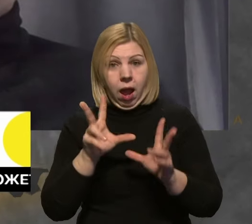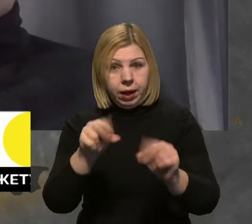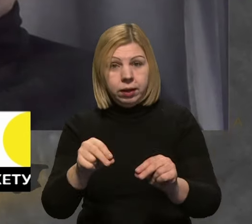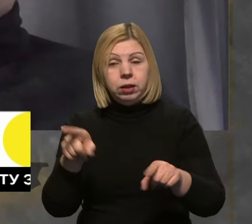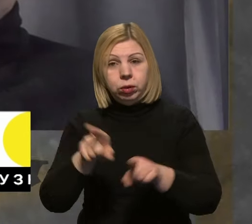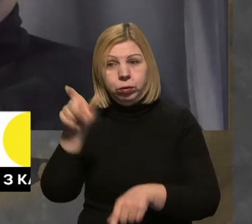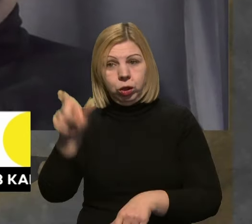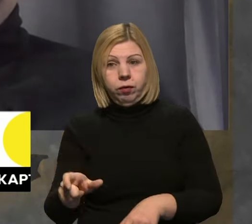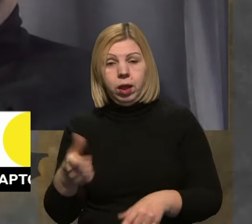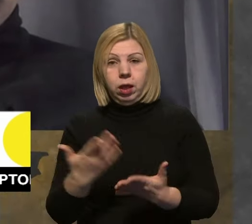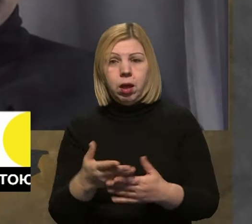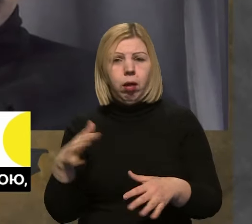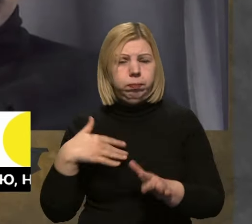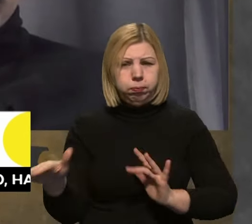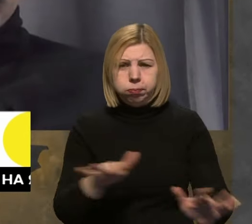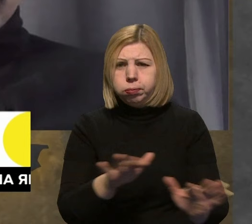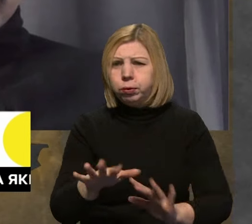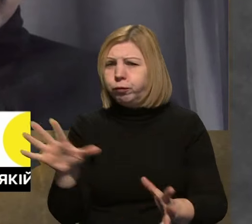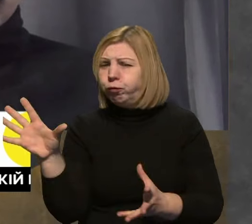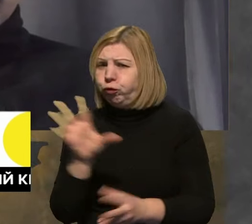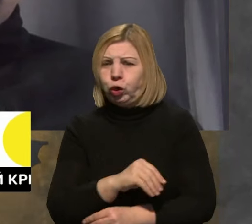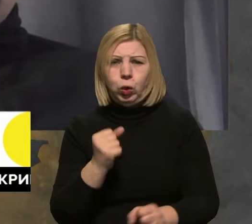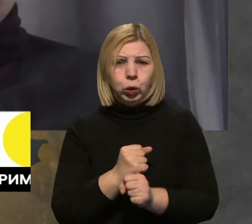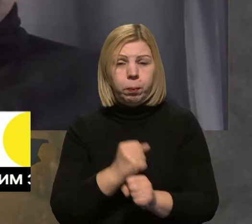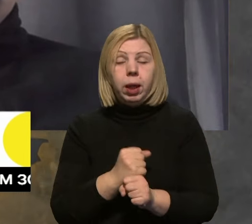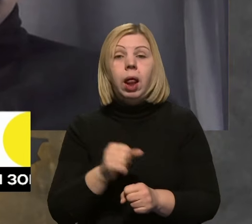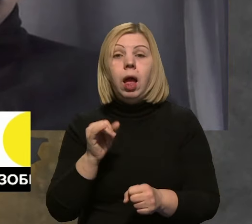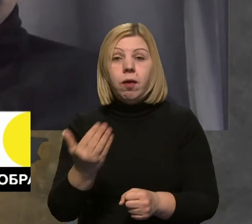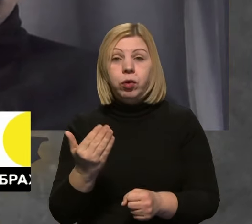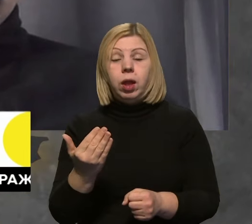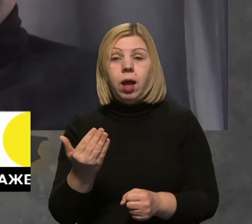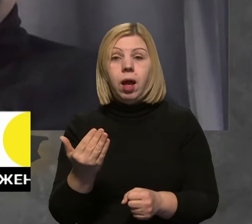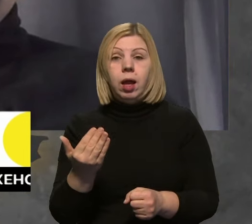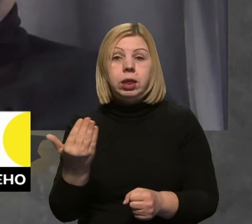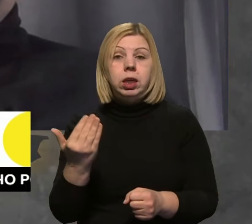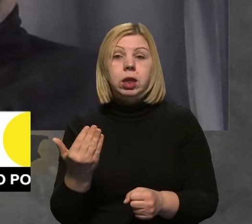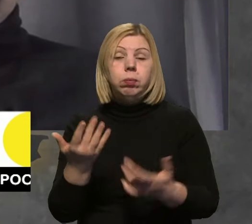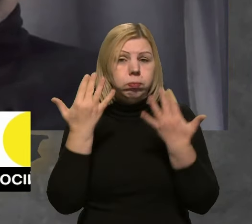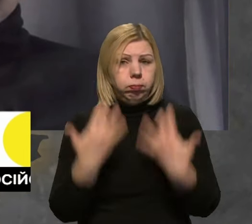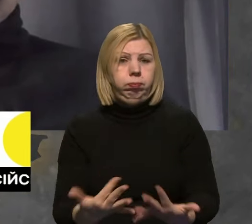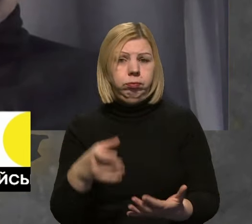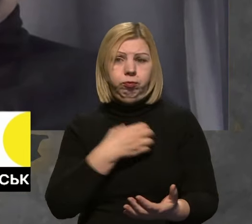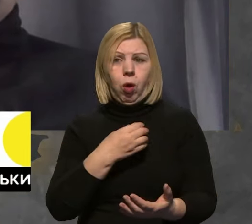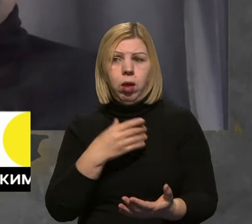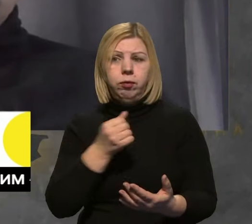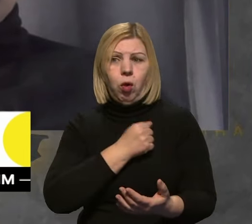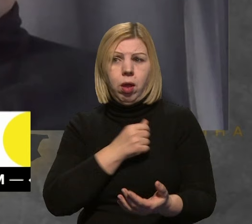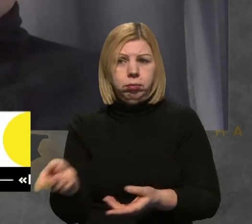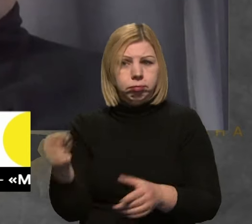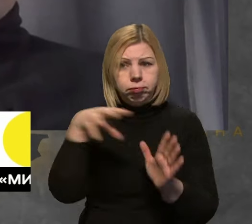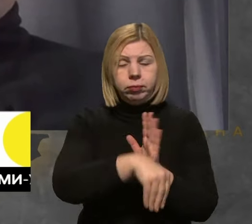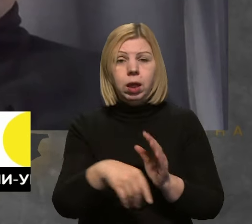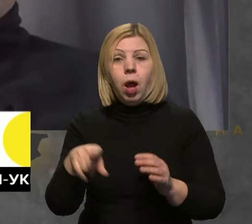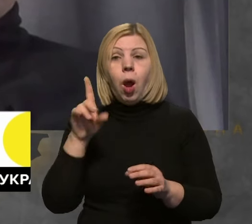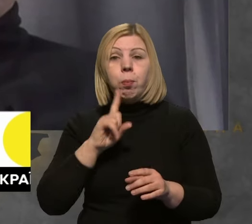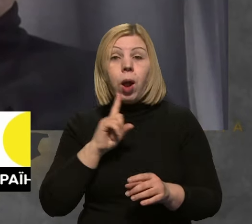людини, яка прийшла в всю процедуру рекрутингу, її потребують у тій військовій частині, що в процесі,